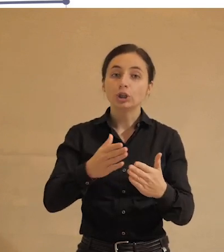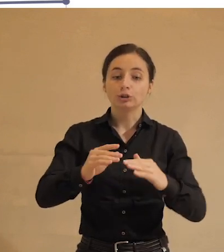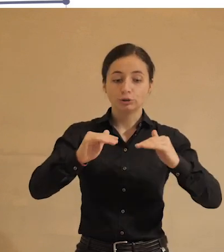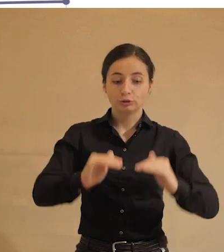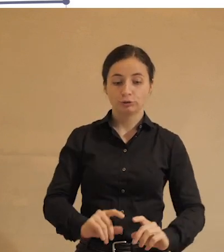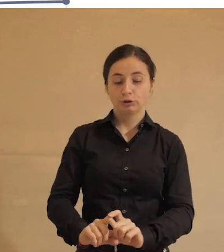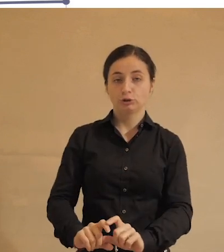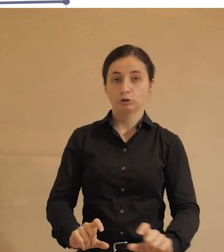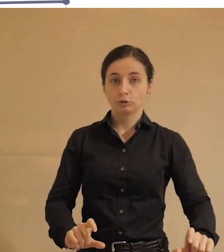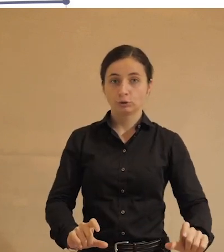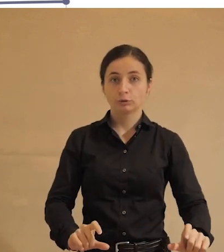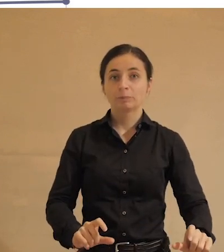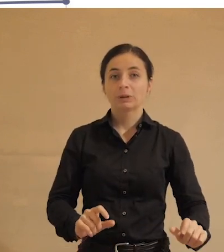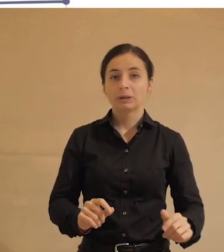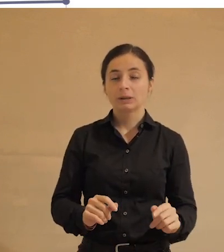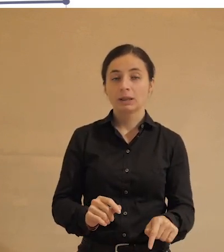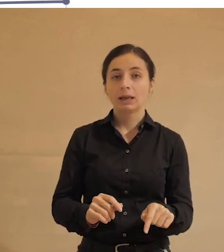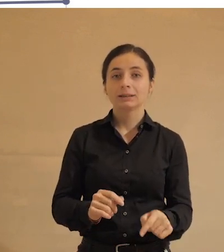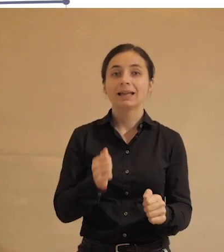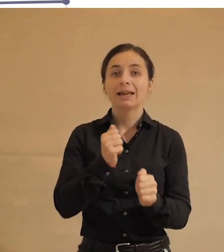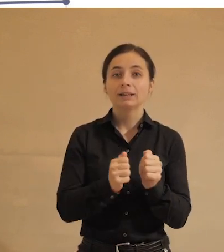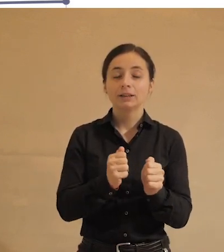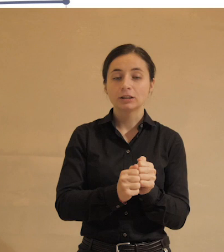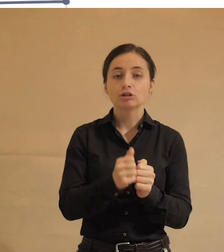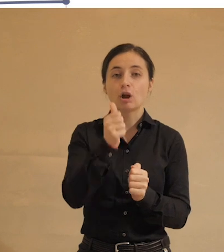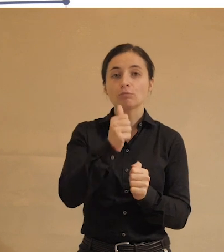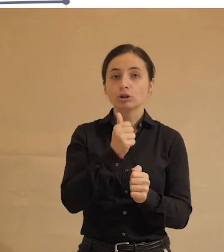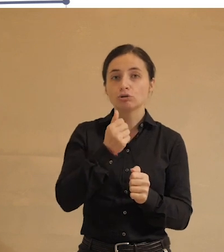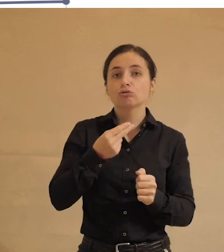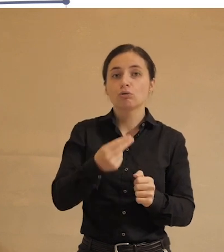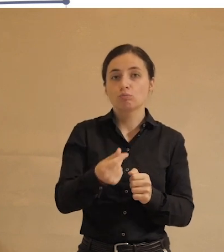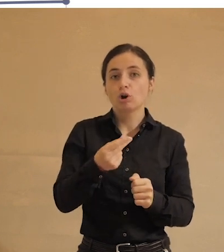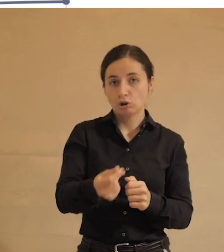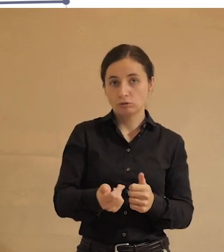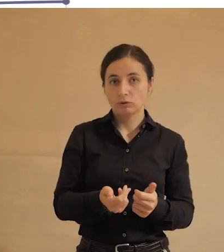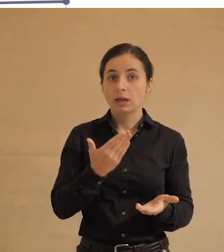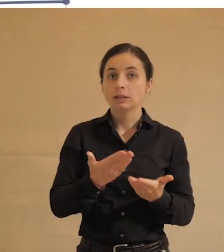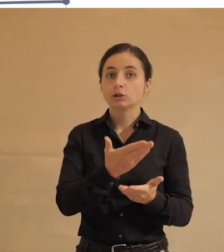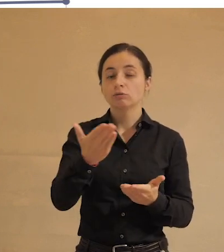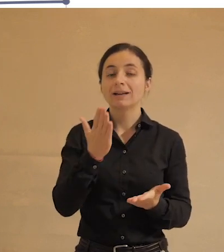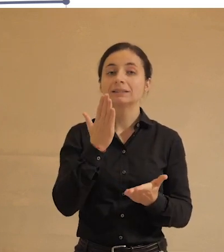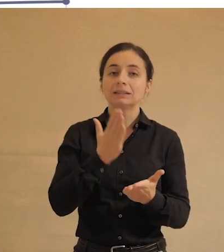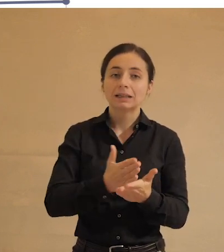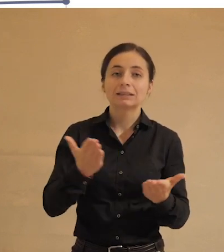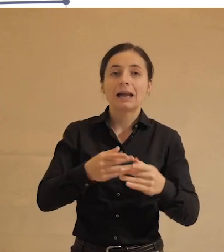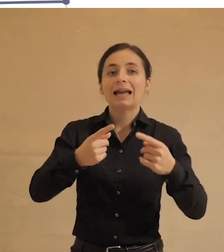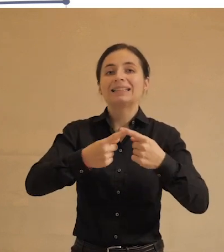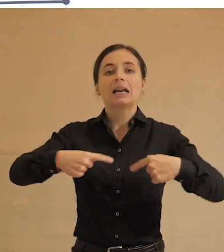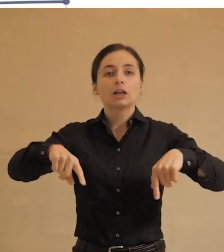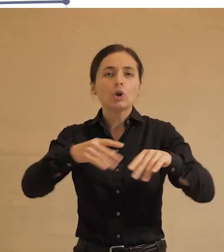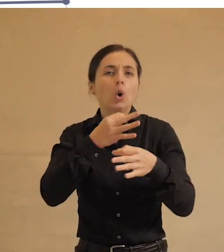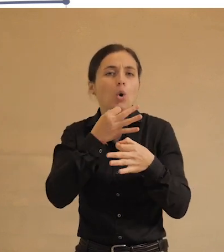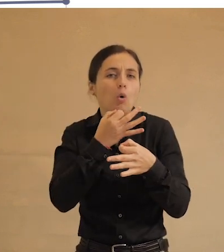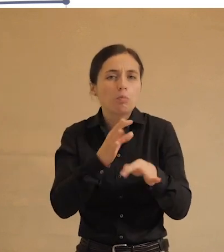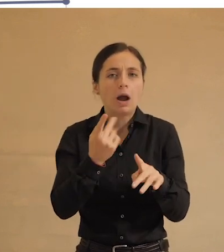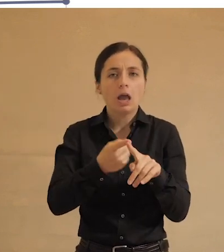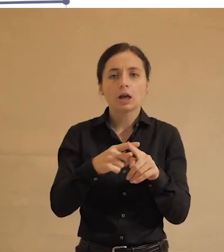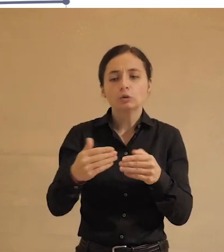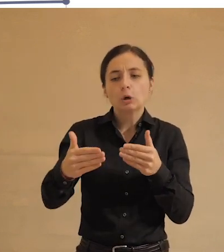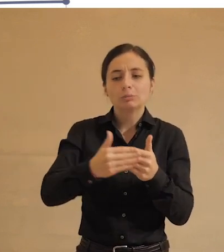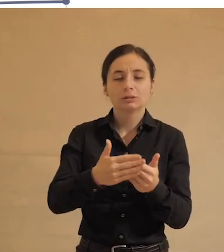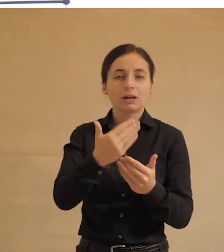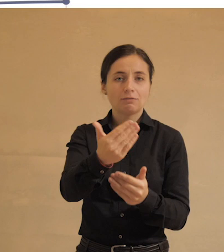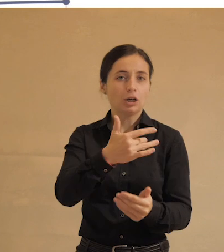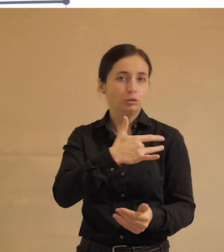строчку, бледно-голубенькую, это ежемесячное пожертвование. Поэтому если у вас есть какая-то организация, любая, которая близка